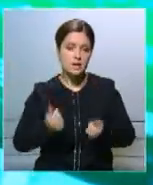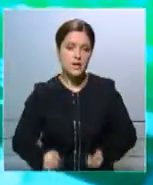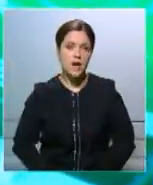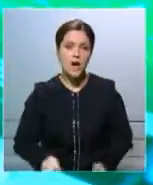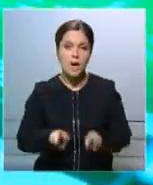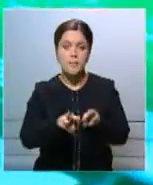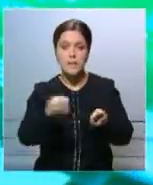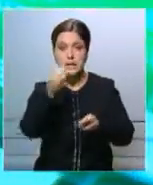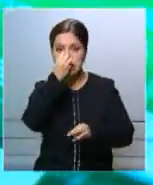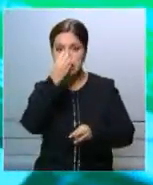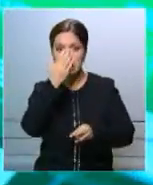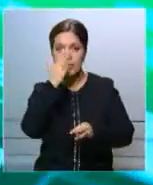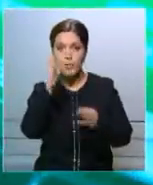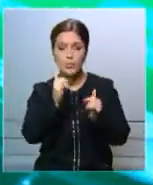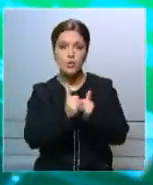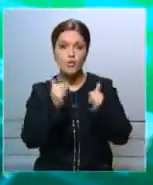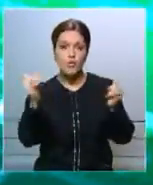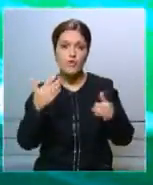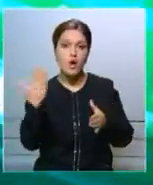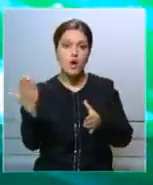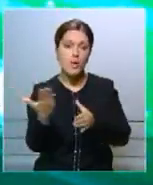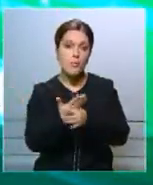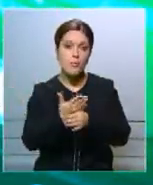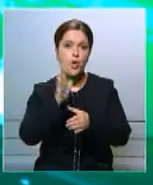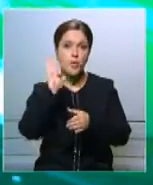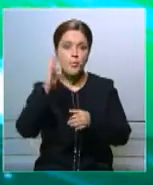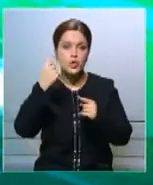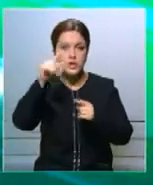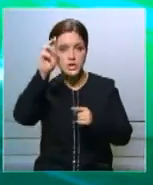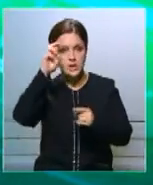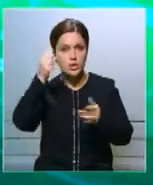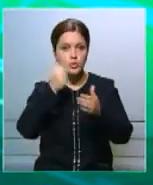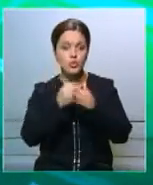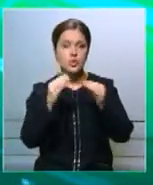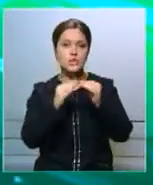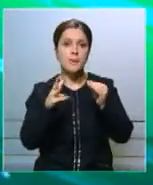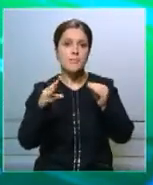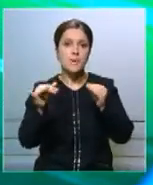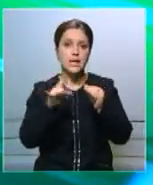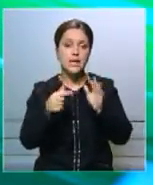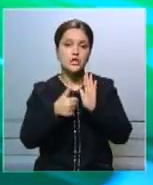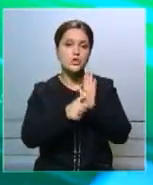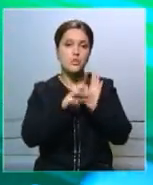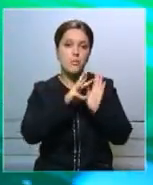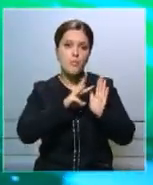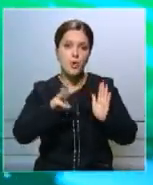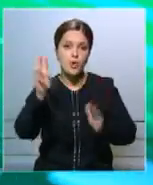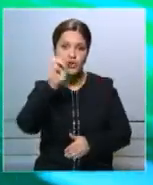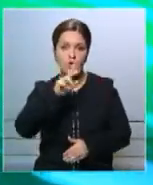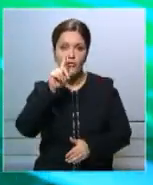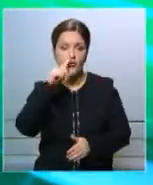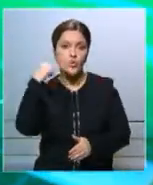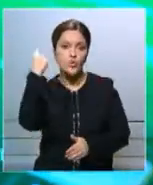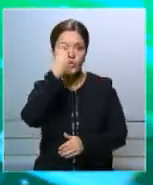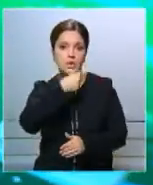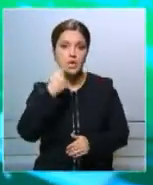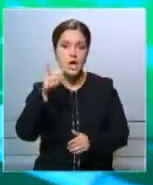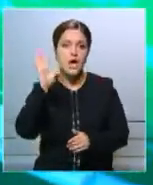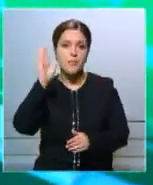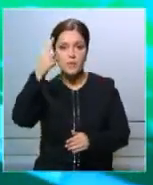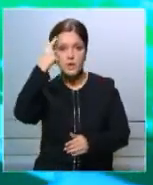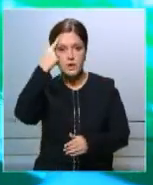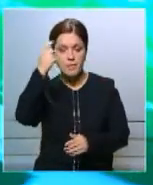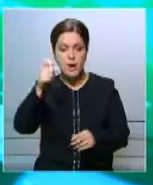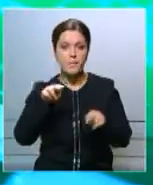Правительство Японии намерено увеличить помощь развивающимся странам до 10 миллиардов 600 миллионов долларов в год. Эта